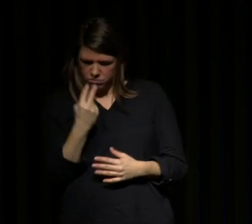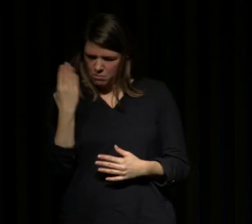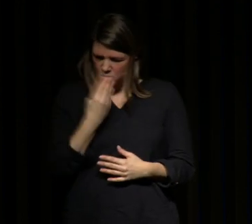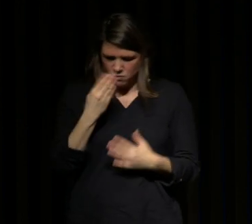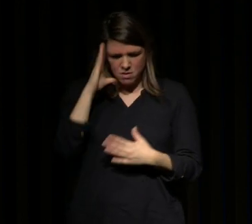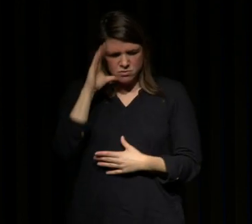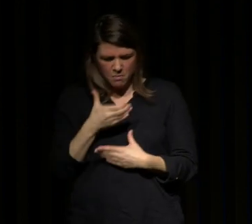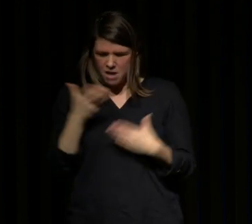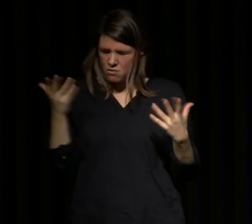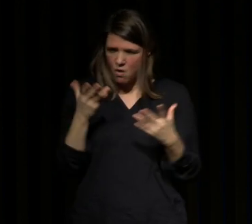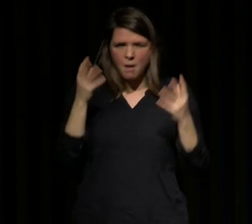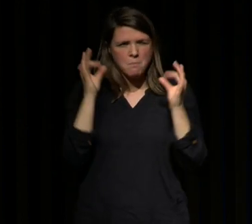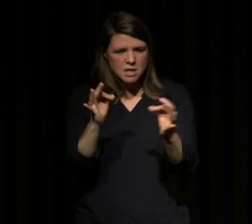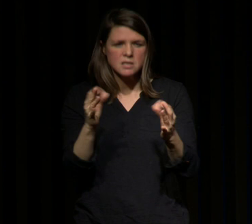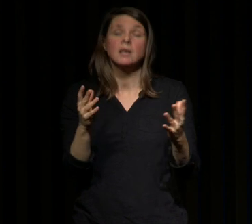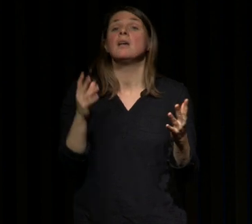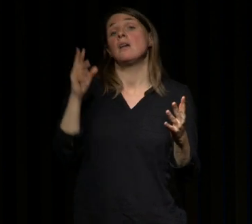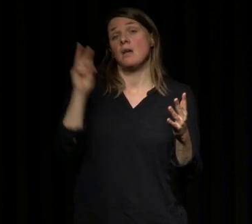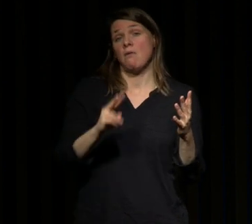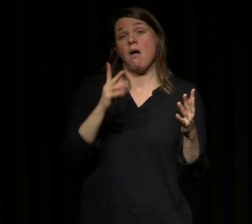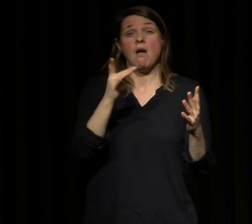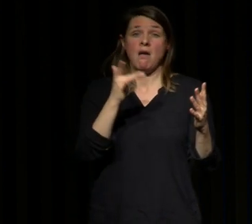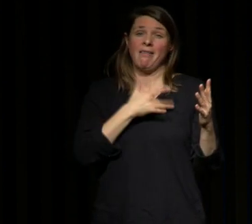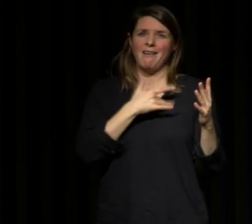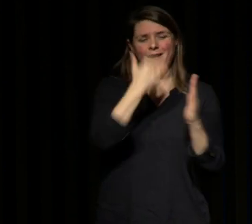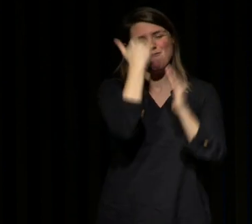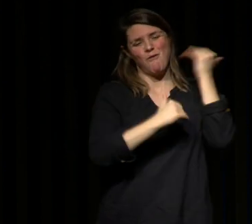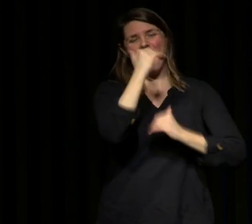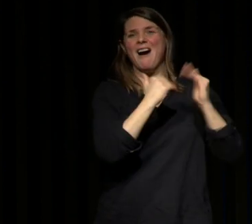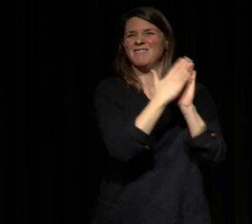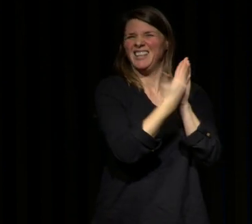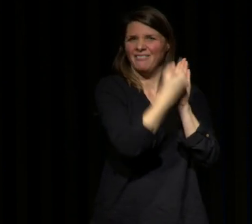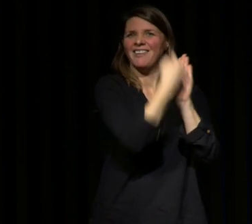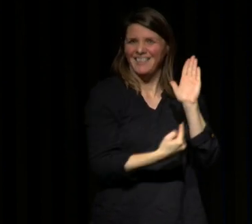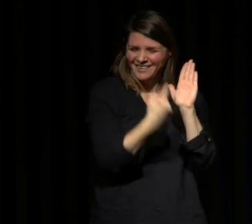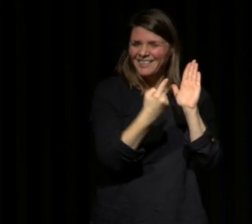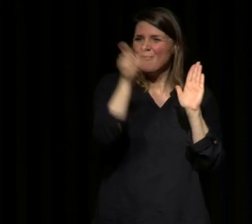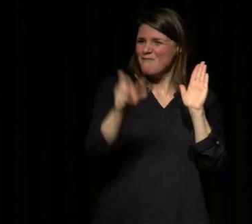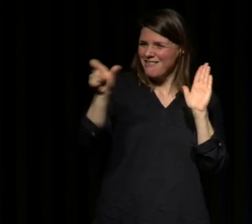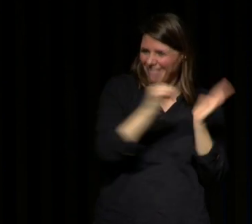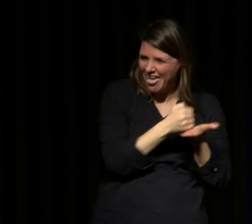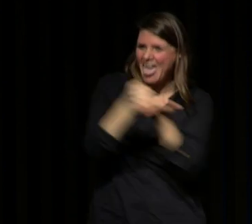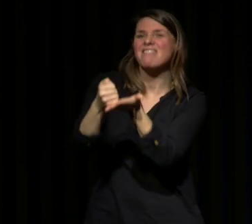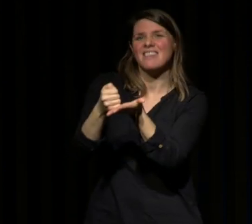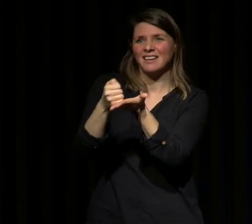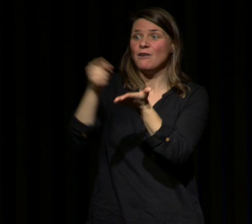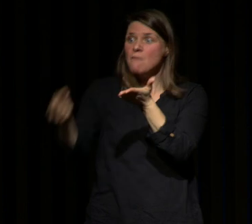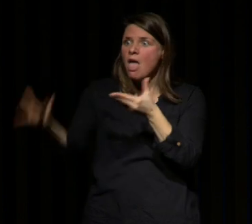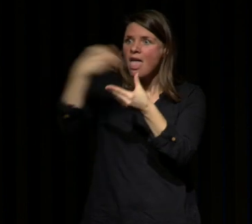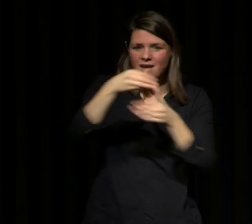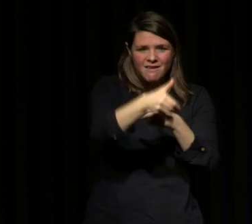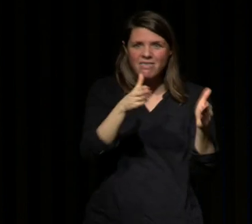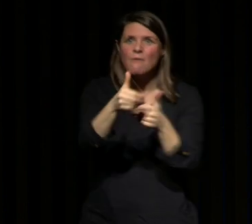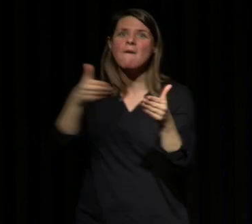'un des intérêts du programme anti-fatigue c'est justement d'aider les gens à se qualifier dans une catégorie